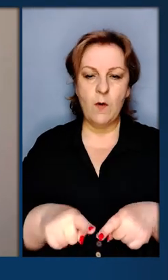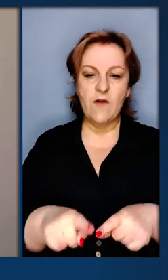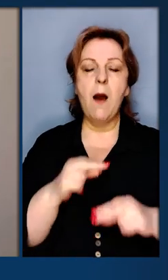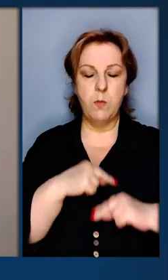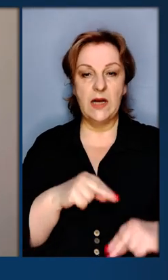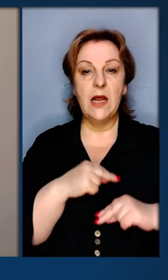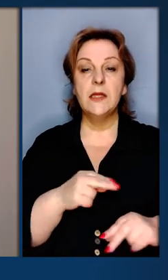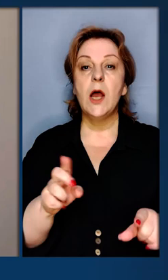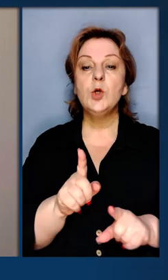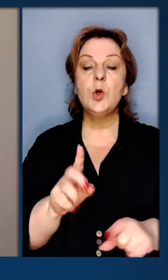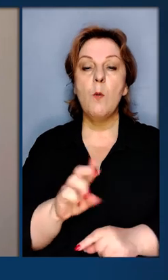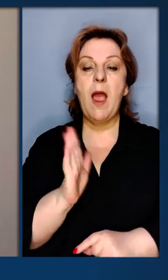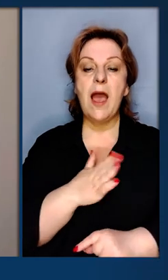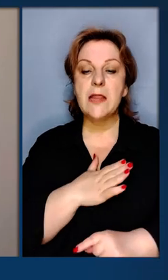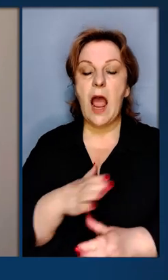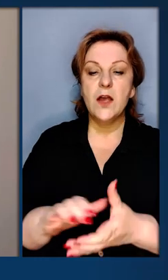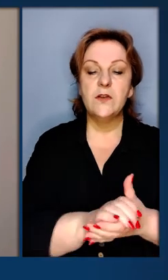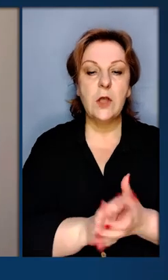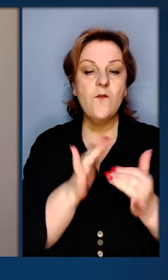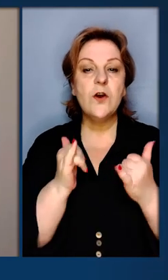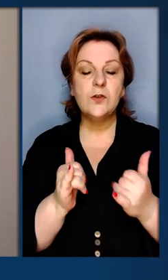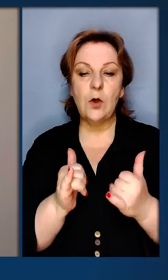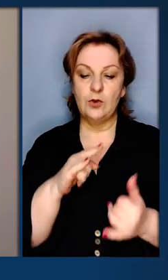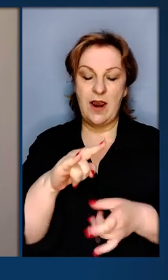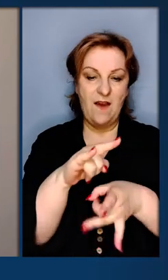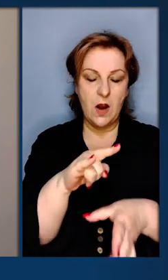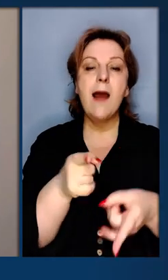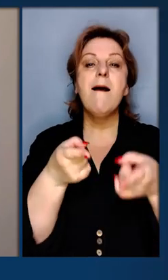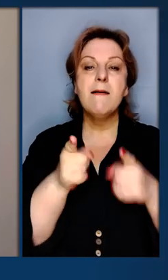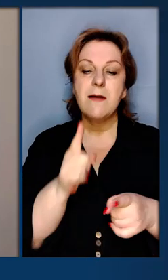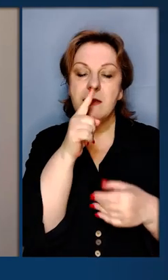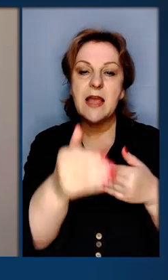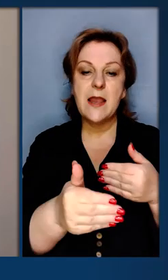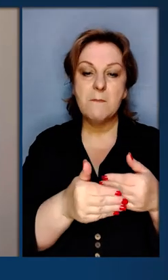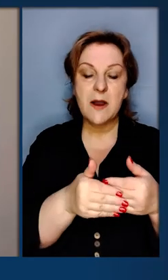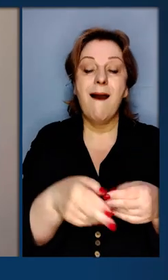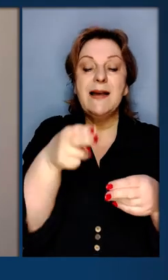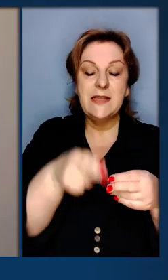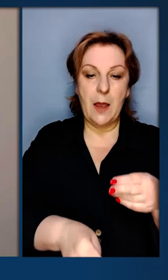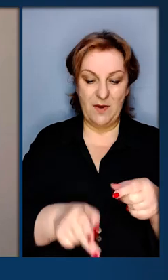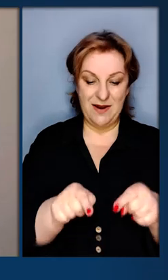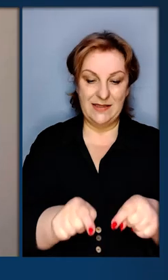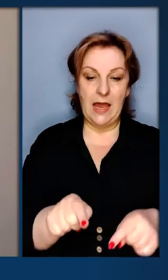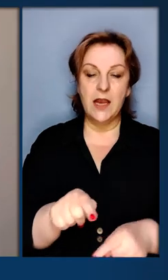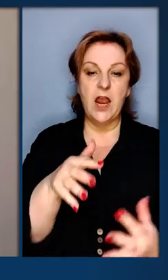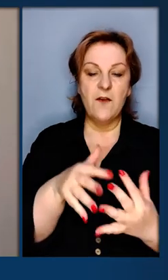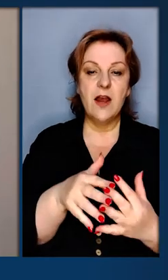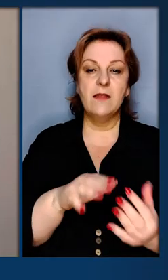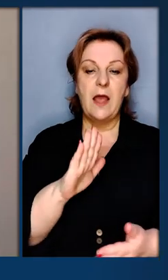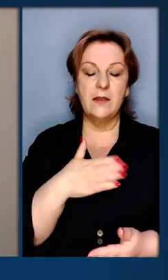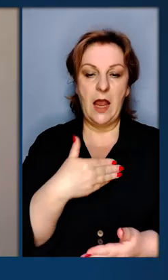оперативно працювати, щоб наша коаліція сучасних винищувачів реально наблизила завершення цієї війни